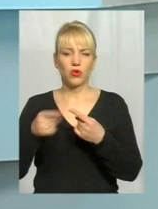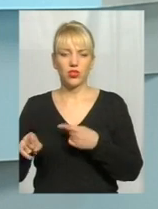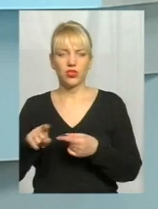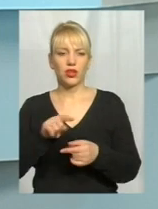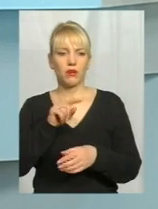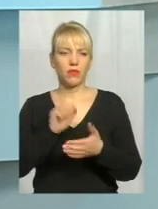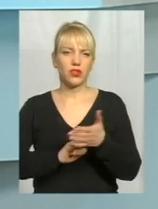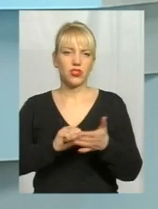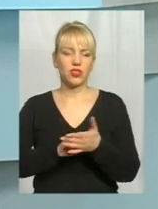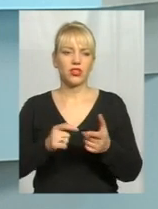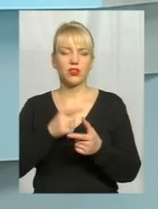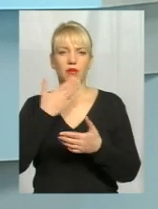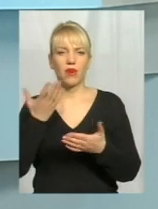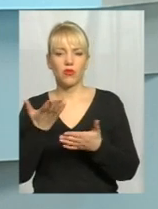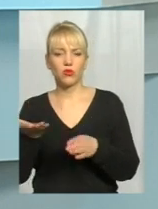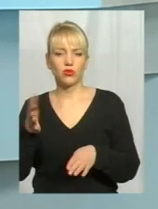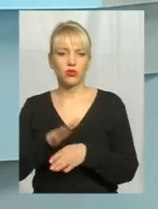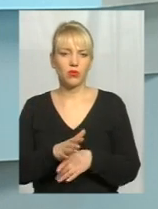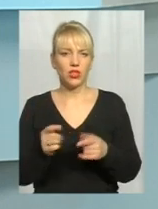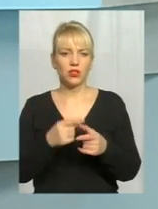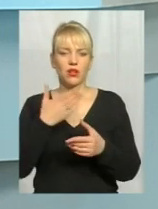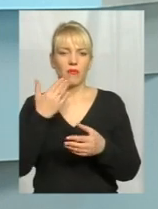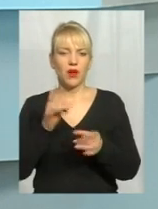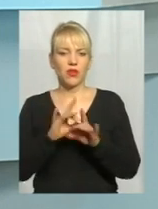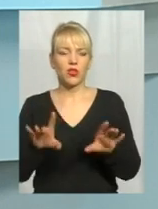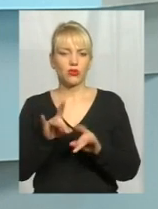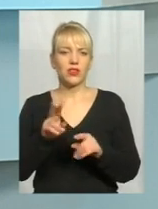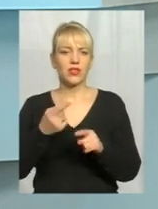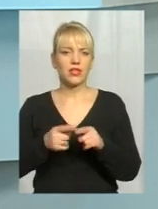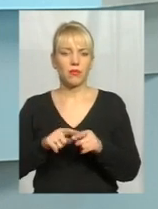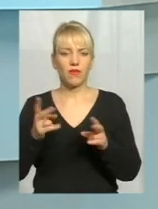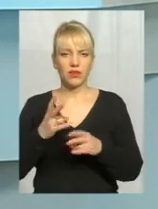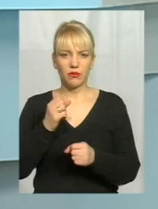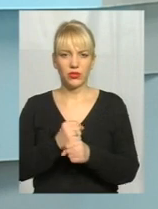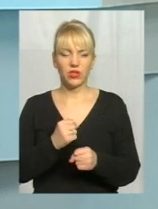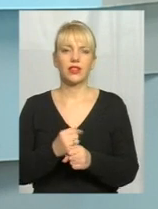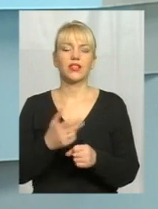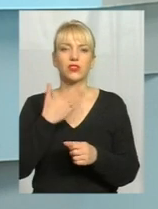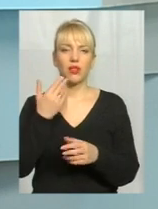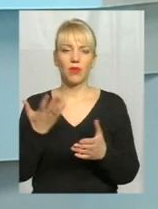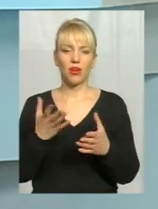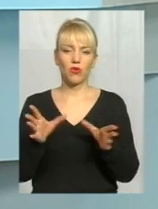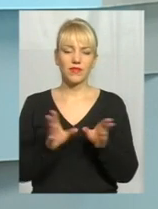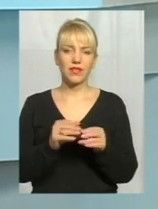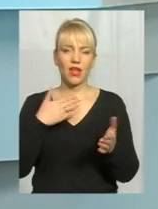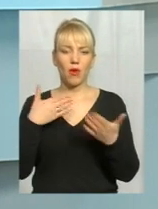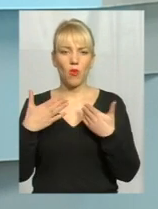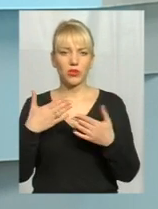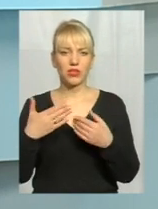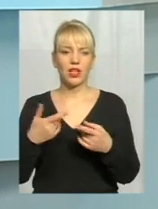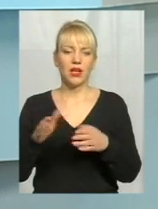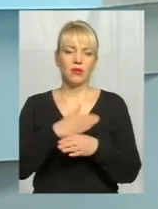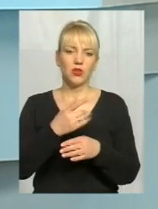Чи немає якогось розпорядження, чи немає трактування, як вона має діяти, чи немає якоїсь взаємодії між одними і іншими